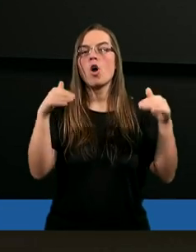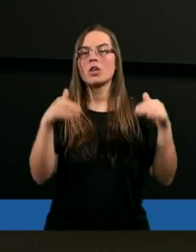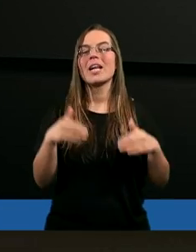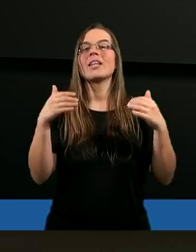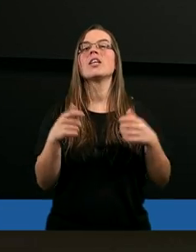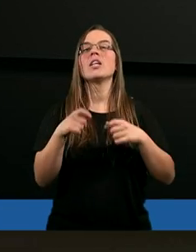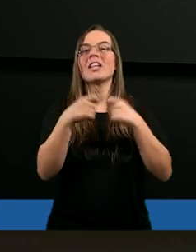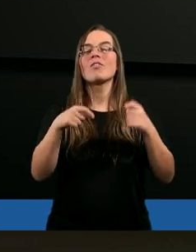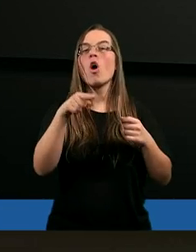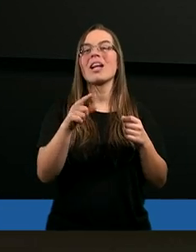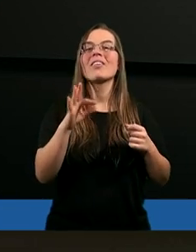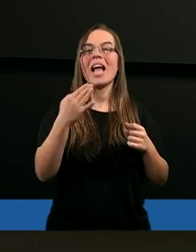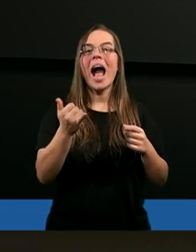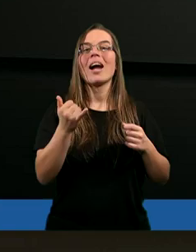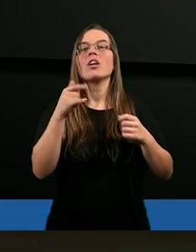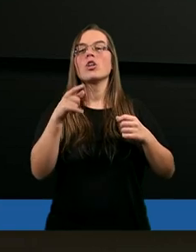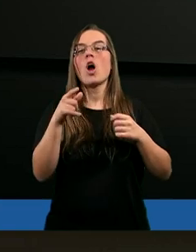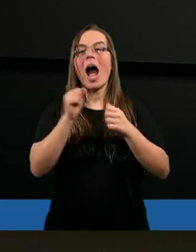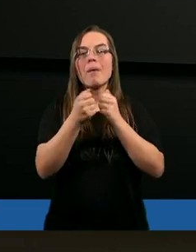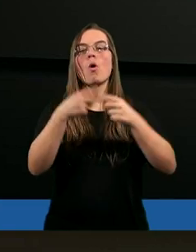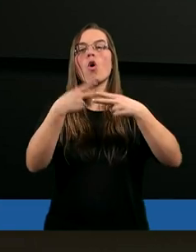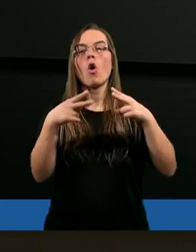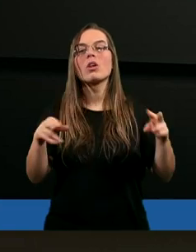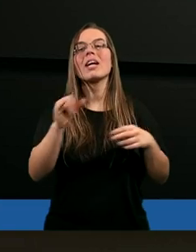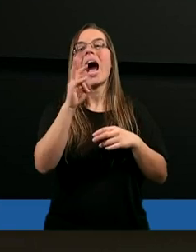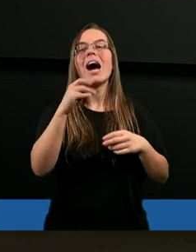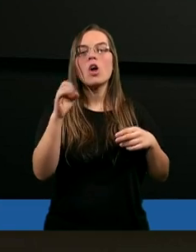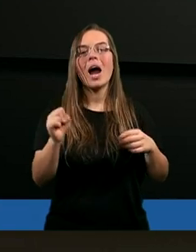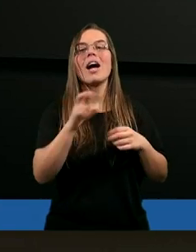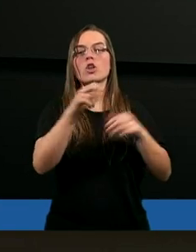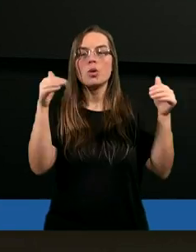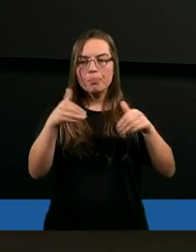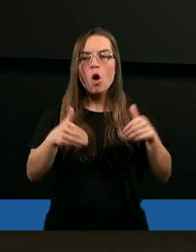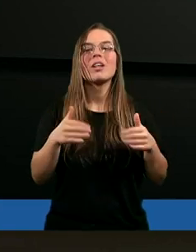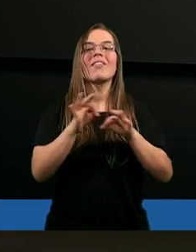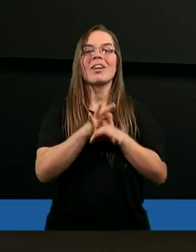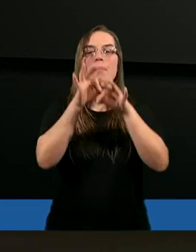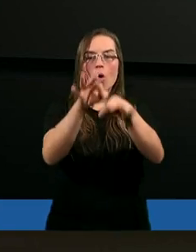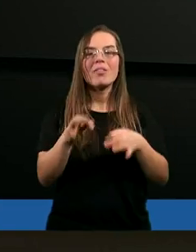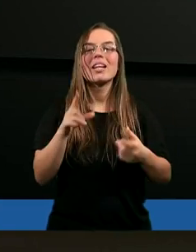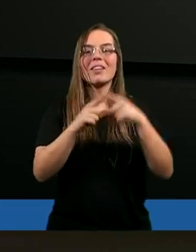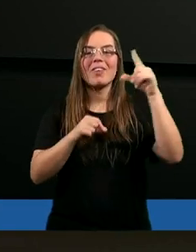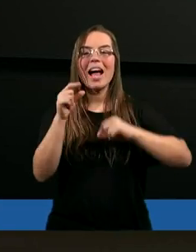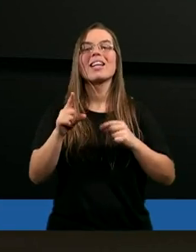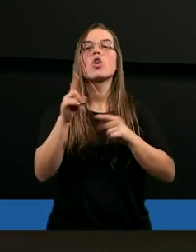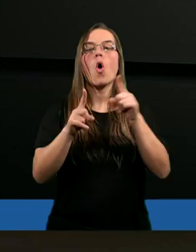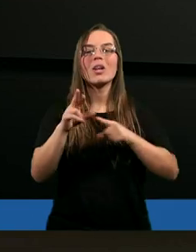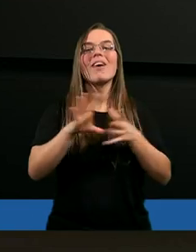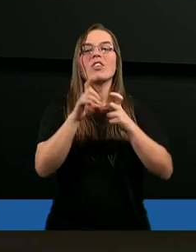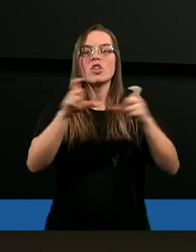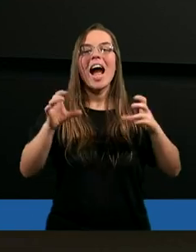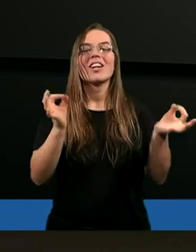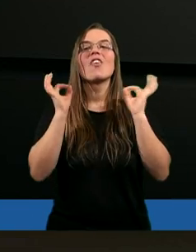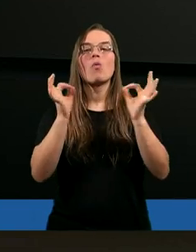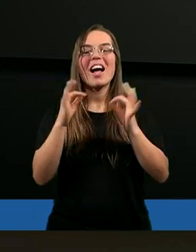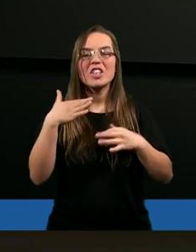związać pęk plejad albo rozluźnić pasek oriona? Czy możesz wyprowadzić gwiazdy zodiaku w czasie